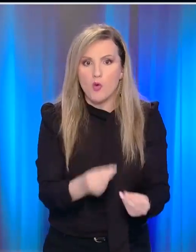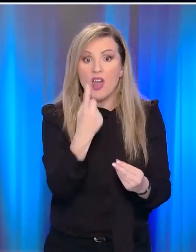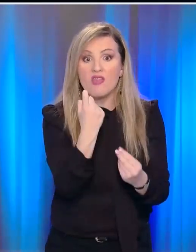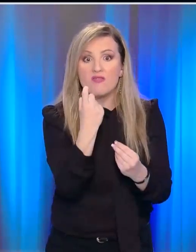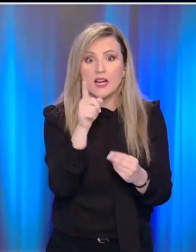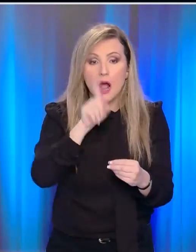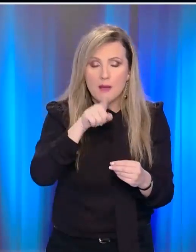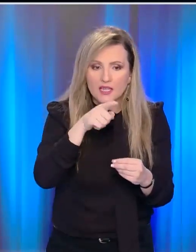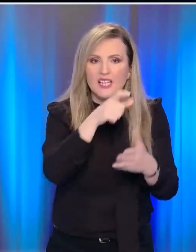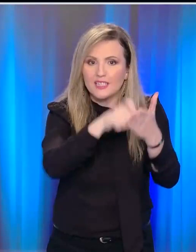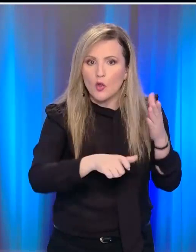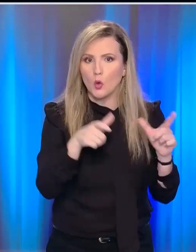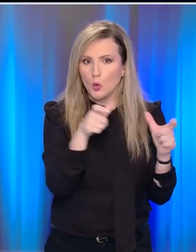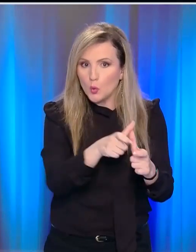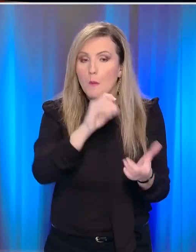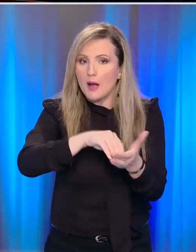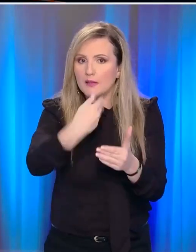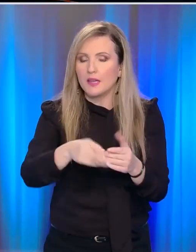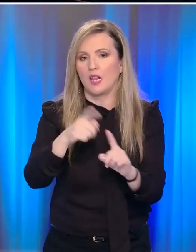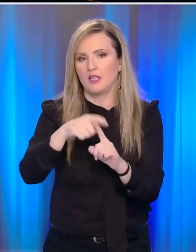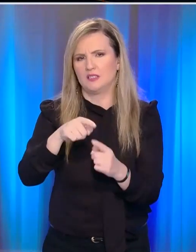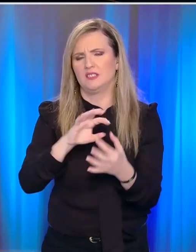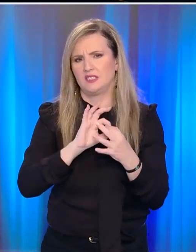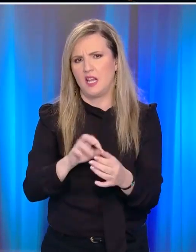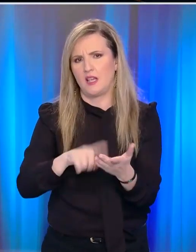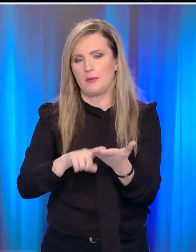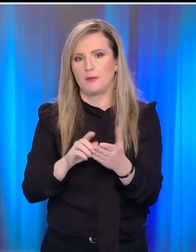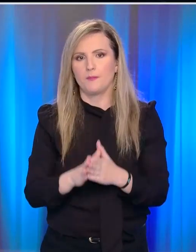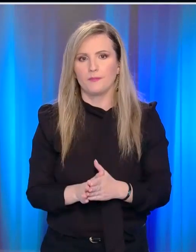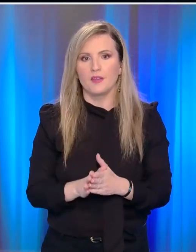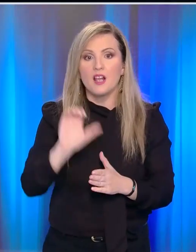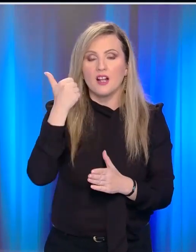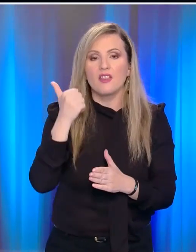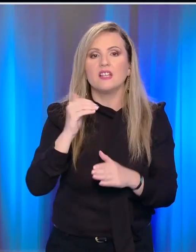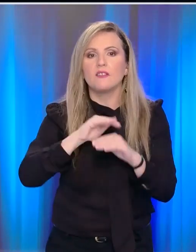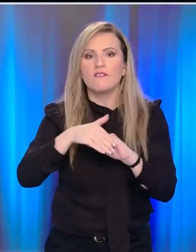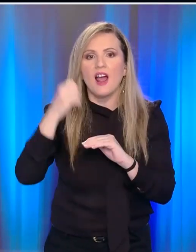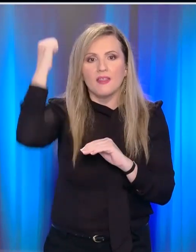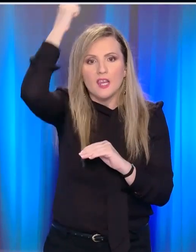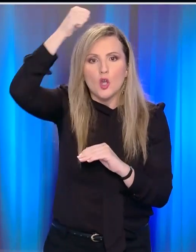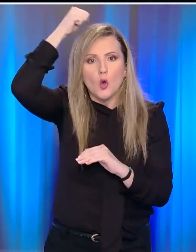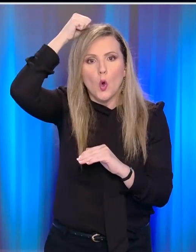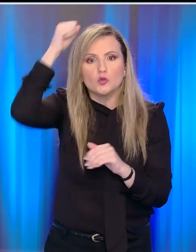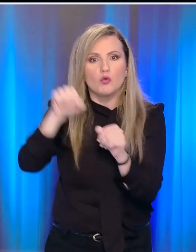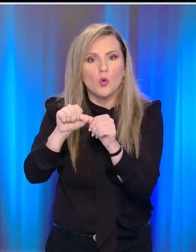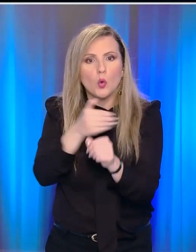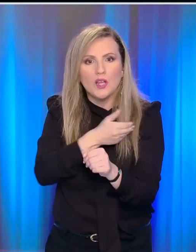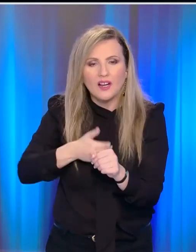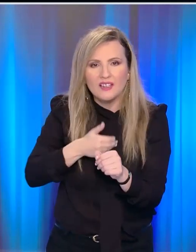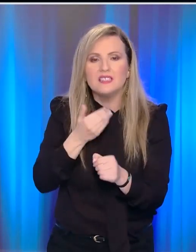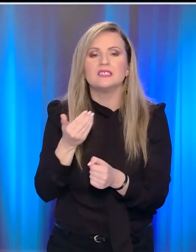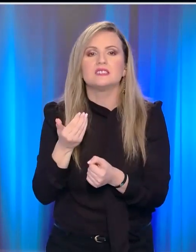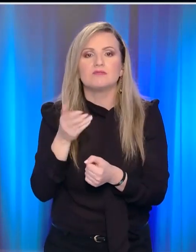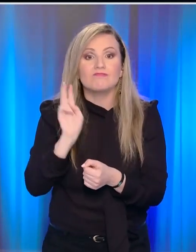10 ημερών σε εξοδοχείο καραντίνας. Συναγερμός είμανε χθες βράδυ στο Κόσοβο μετά την επίδυση ενόπλου εναντίον